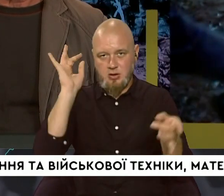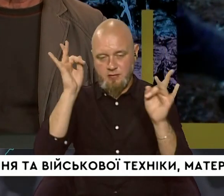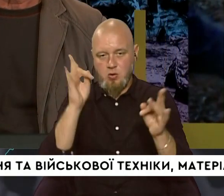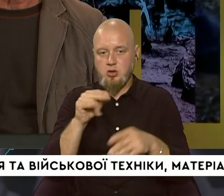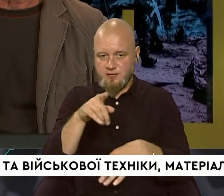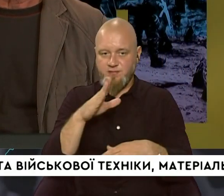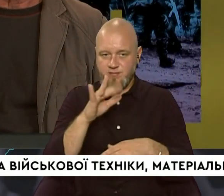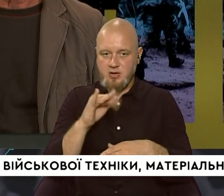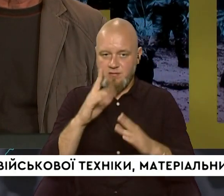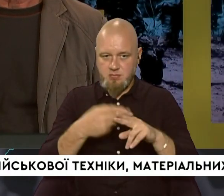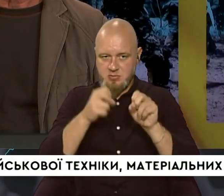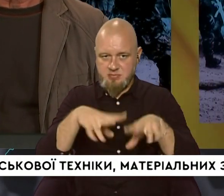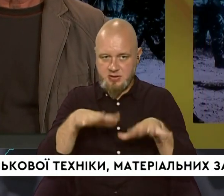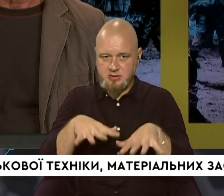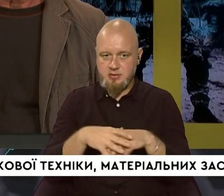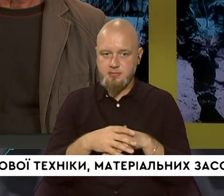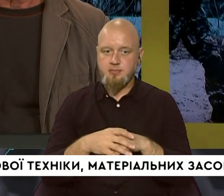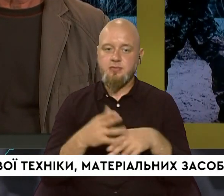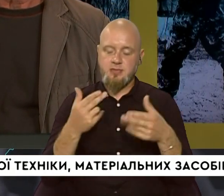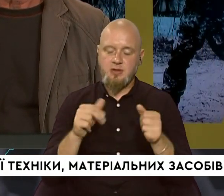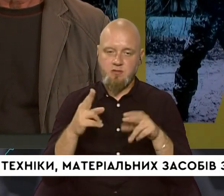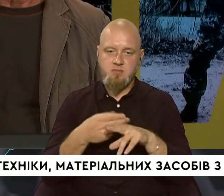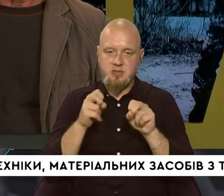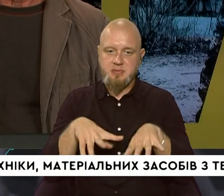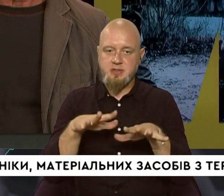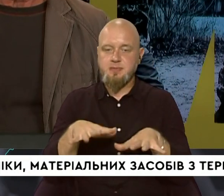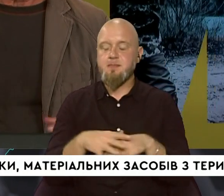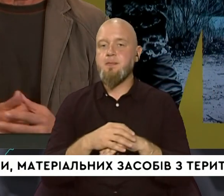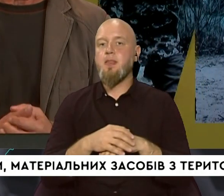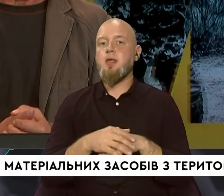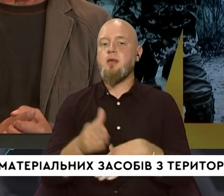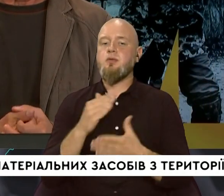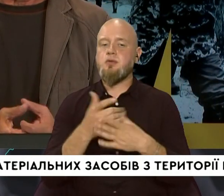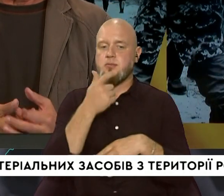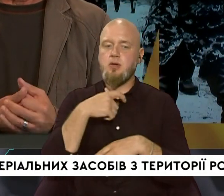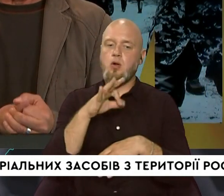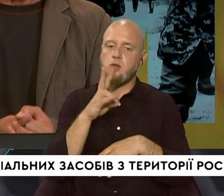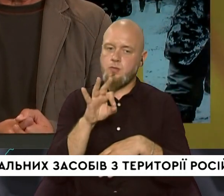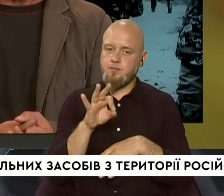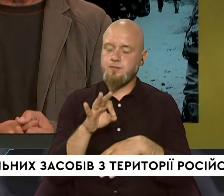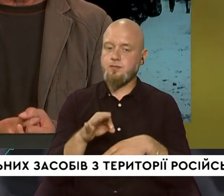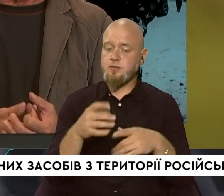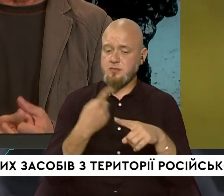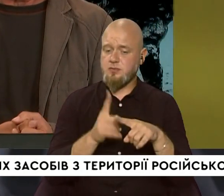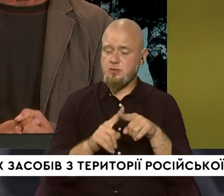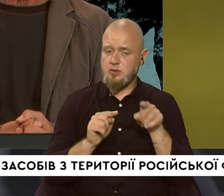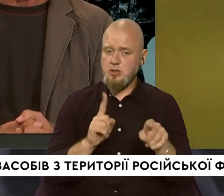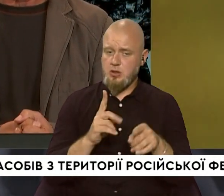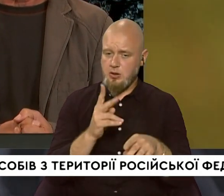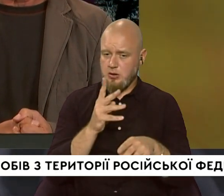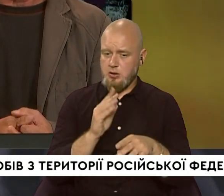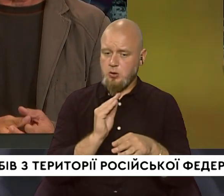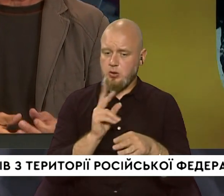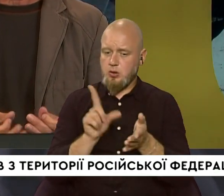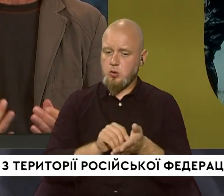Чи ви в безпеці? Так, в безпеці. Отже, пані Олено, ось ці доплати